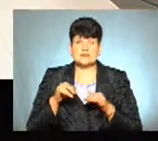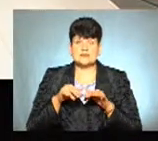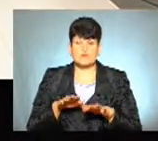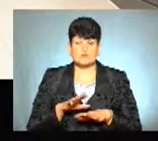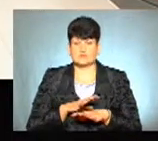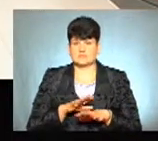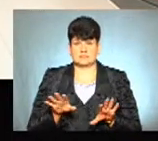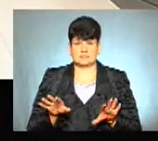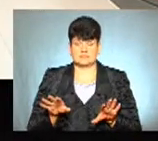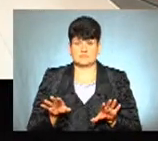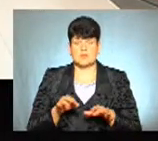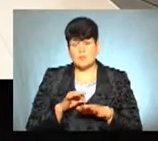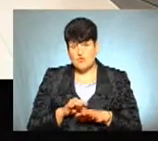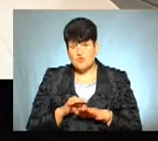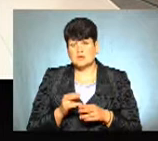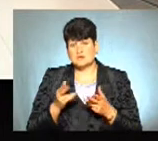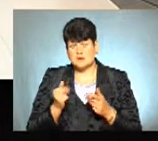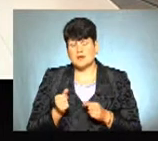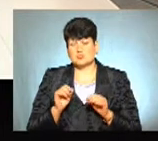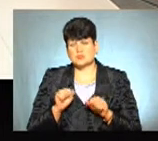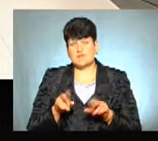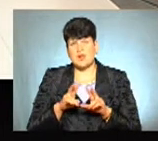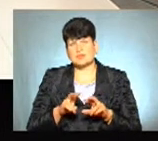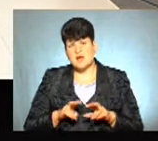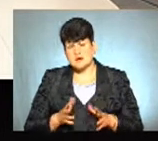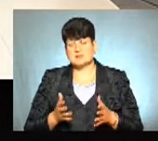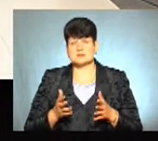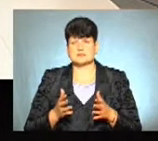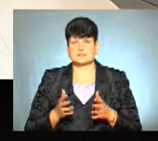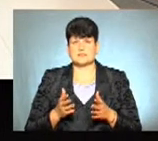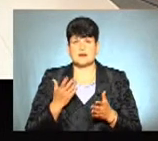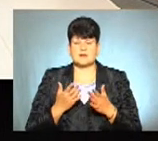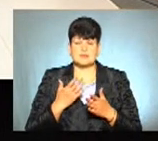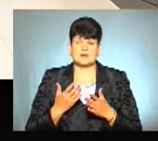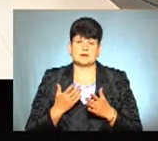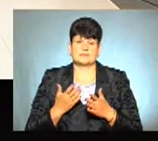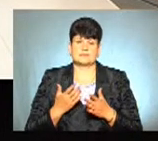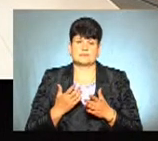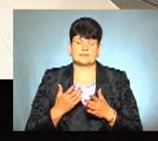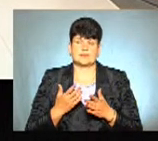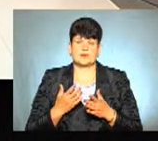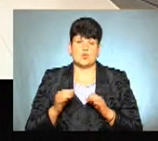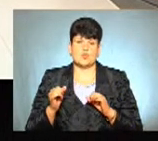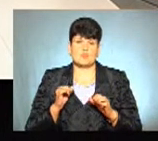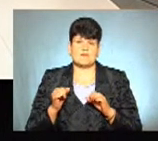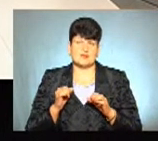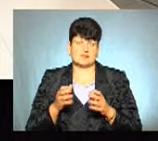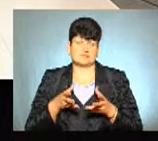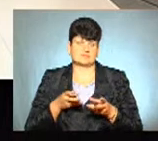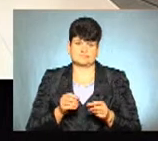відбувалося. Так, проводилися, може, певні аналізи, але певного реагування зі сторони управлінців не було.